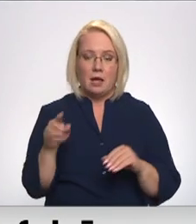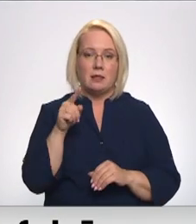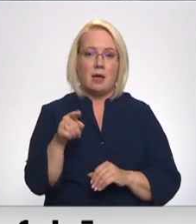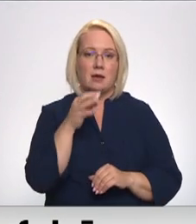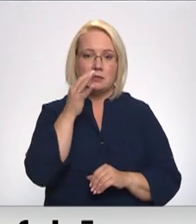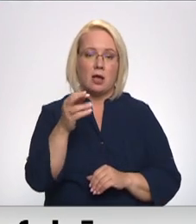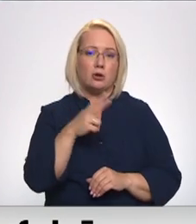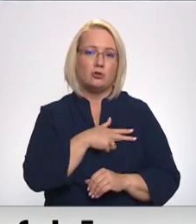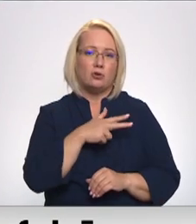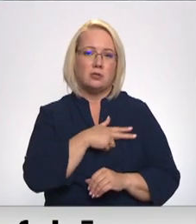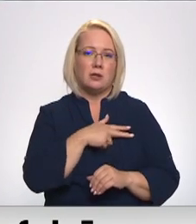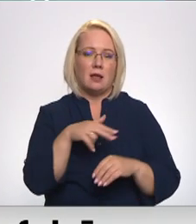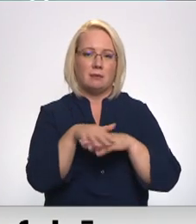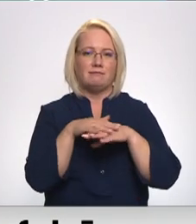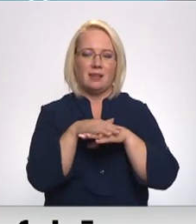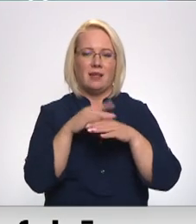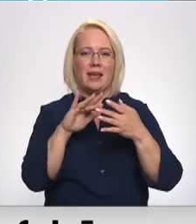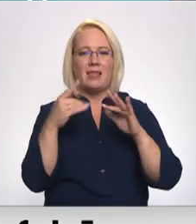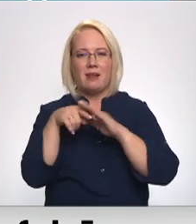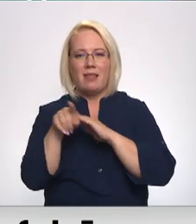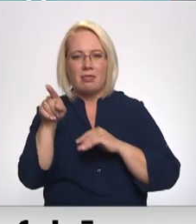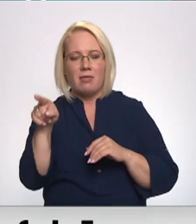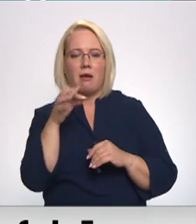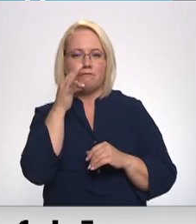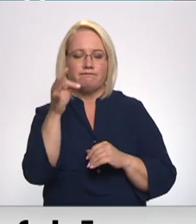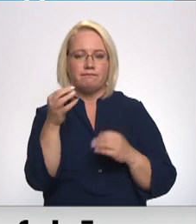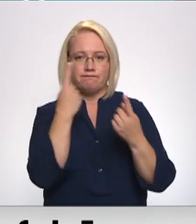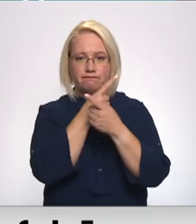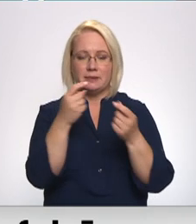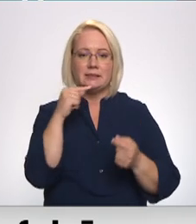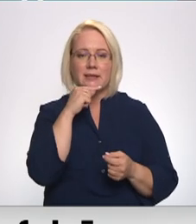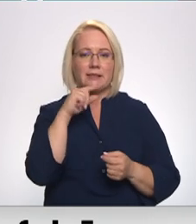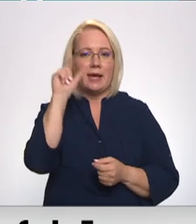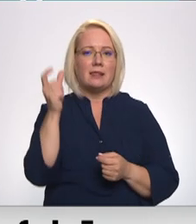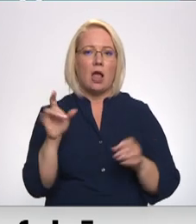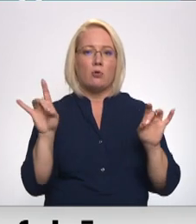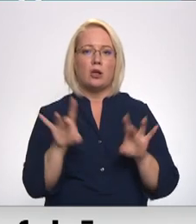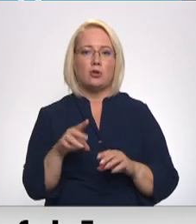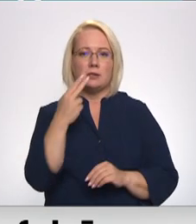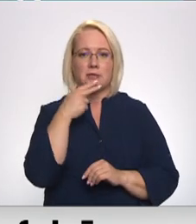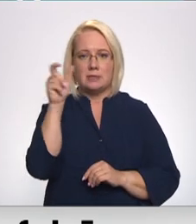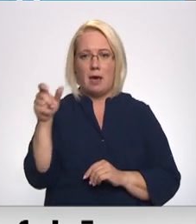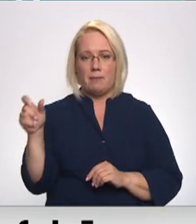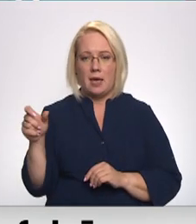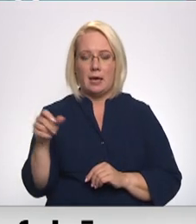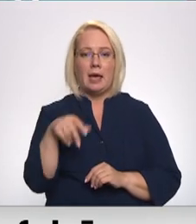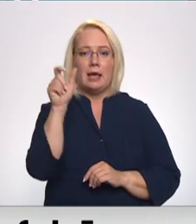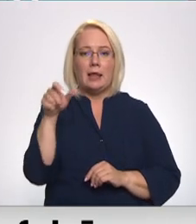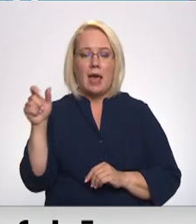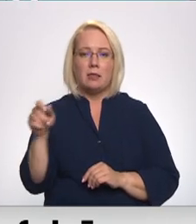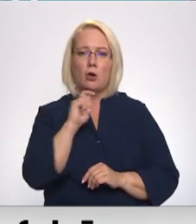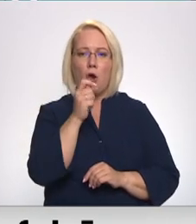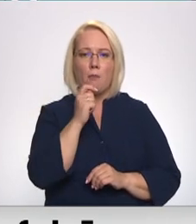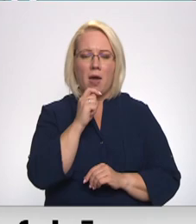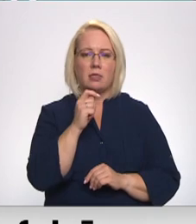sociālās saziņas vietnē Facebook pēc četru gadu darbības pavēstīt Cēsijas iecienīt Itāļu restorāniņa saimnieki. Klienti komentāros